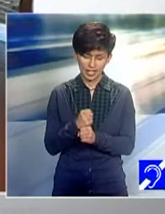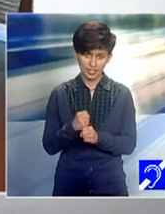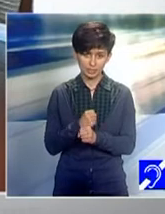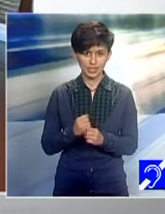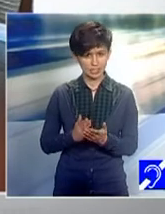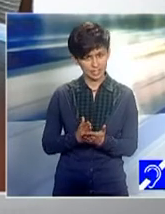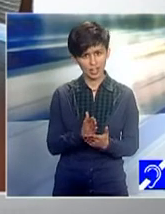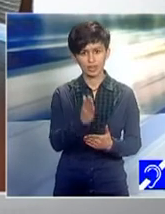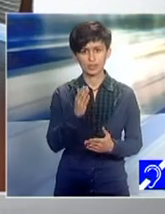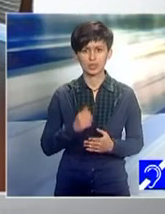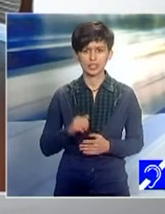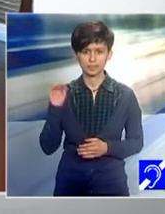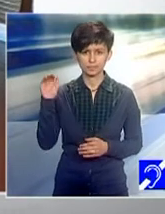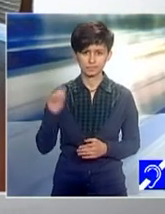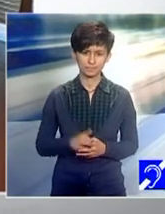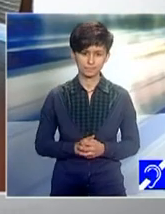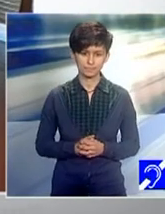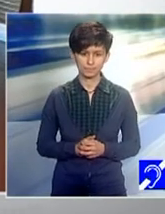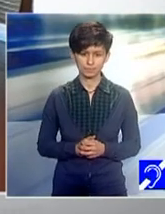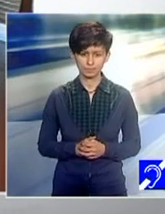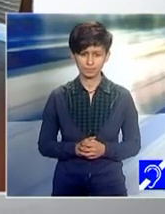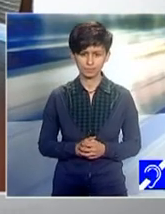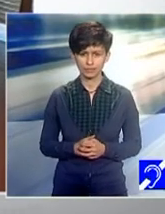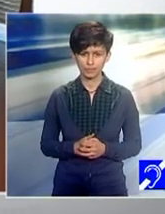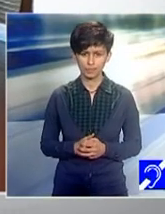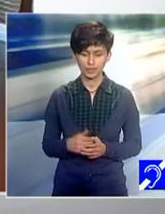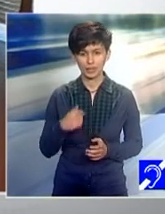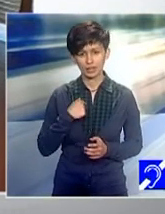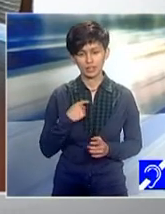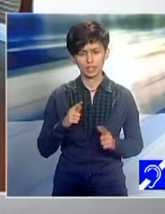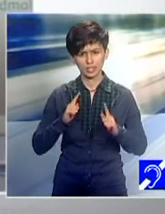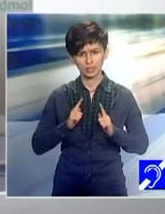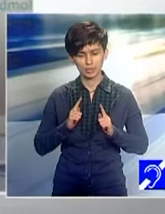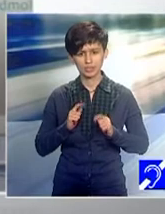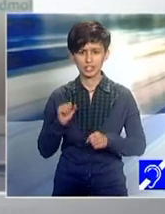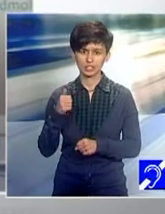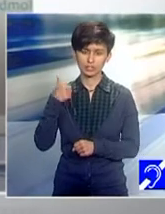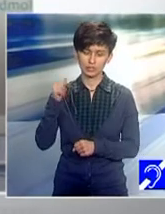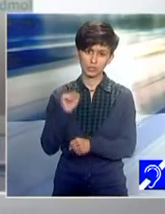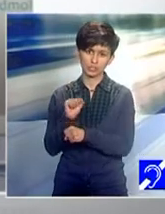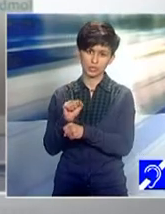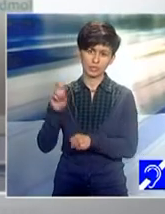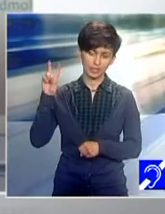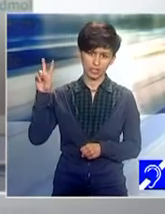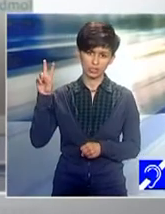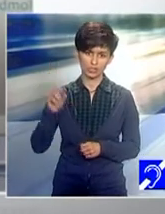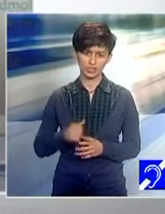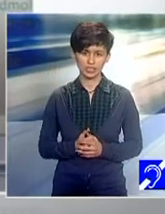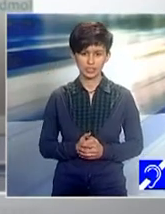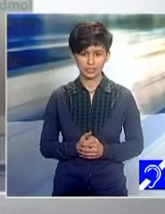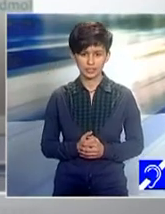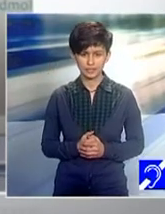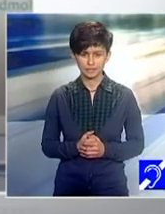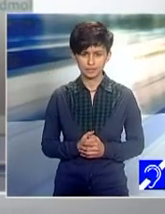caz pe teren? Am stat o săptămână, aproape o săptămână în Varsovia și